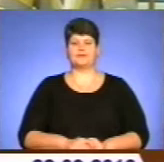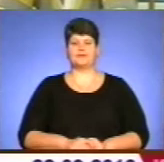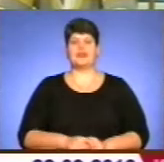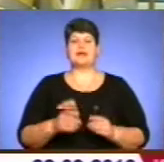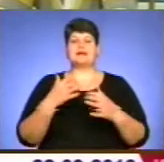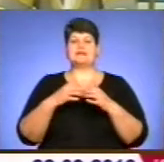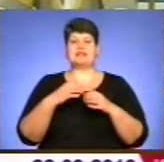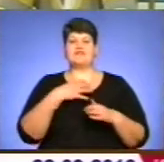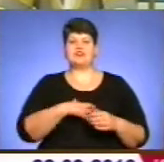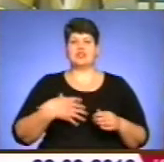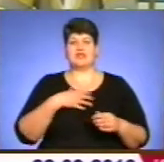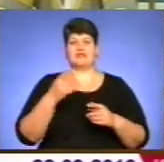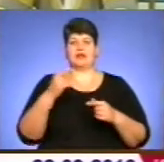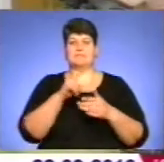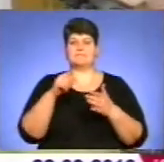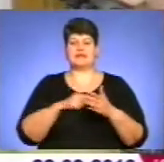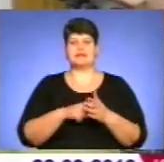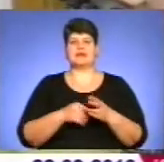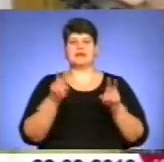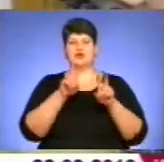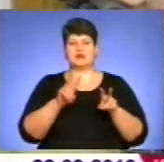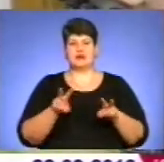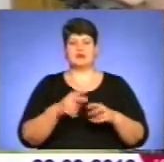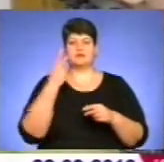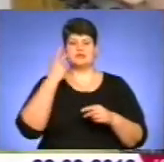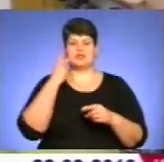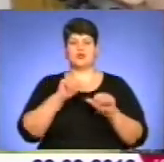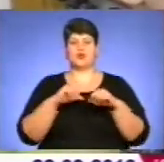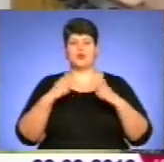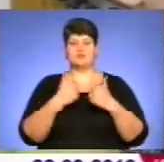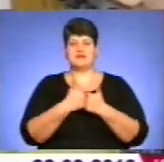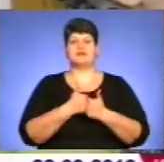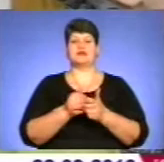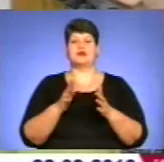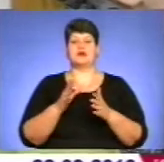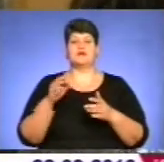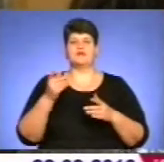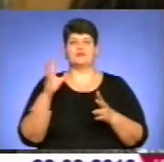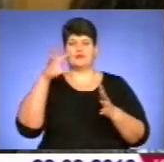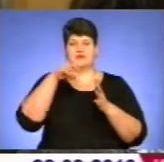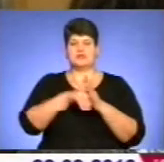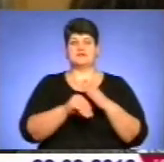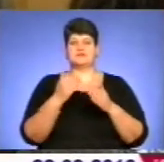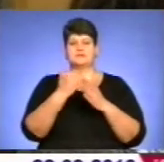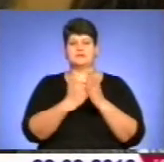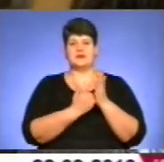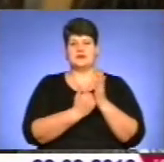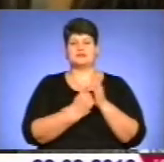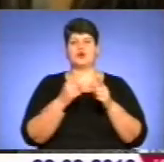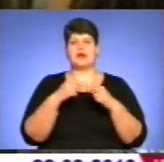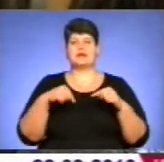важливих питань, які розглянула постійна комісія, внесення Святоспенської Почаївської лаври до списку пам'яток Всесвітньої спадщини,